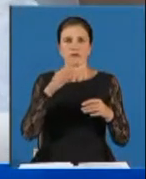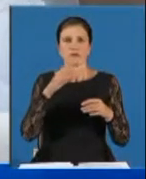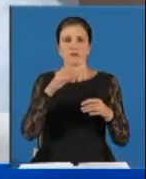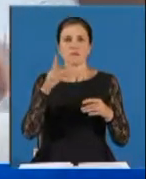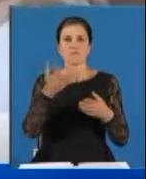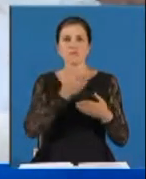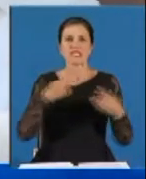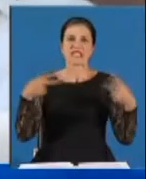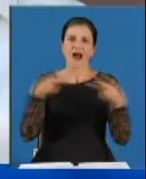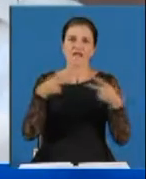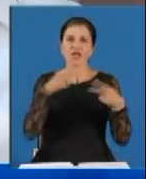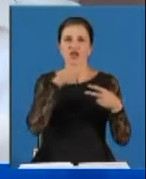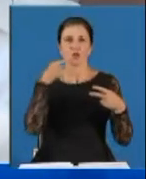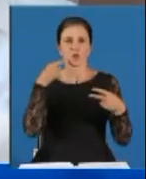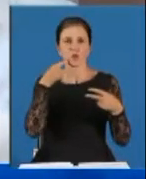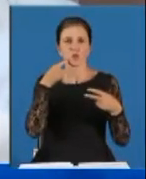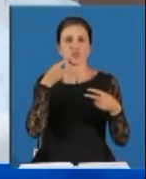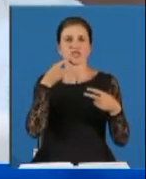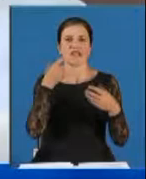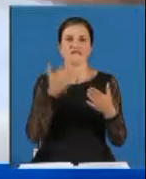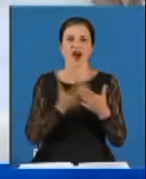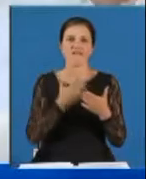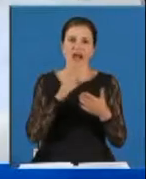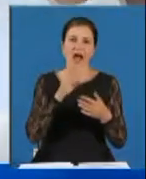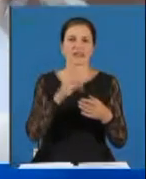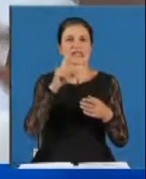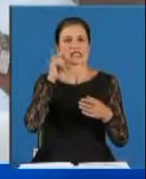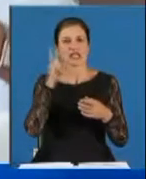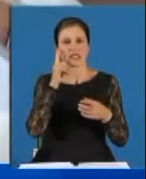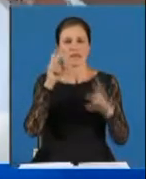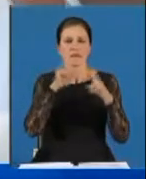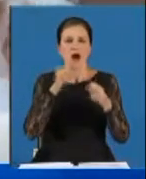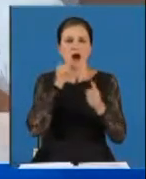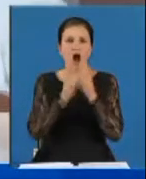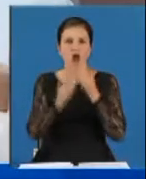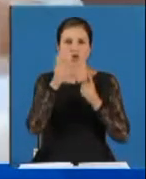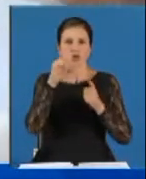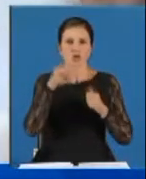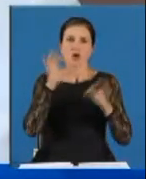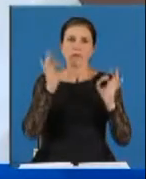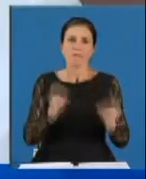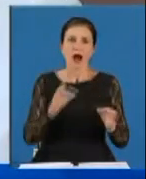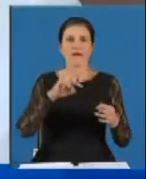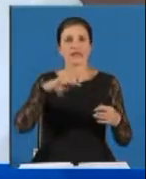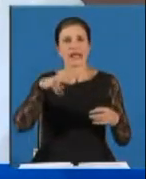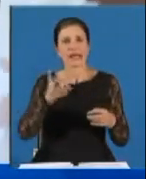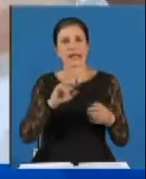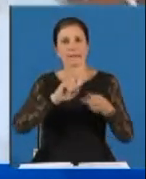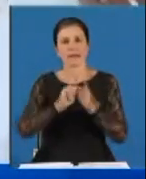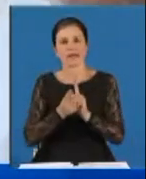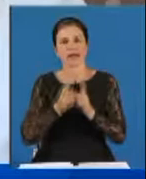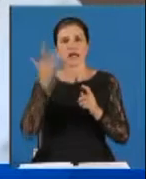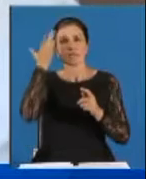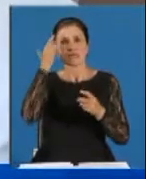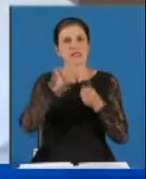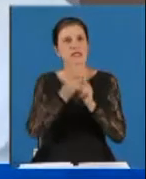Мы сравнили русский вариант Конституции с кыргызским, проанализировали буквально каждую статью. Правильно ли перевели, не исказился ли при